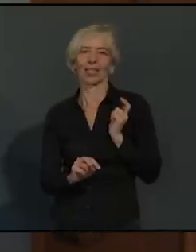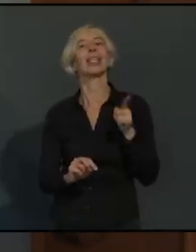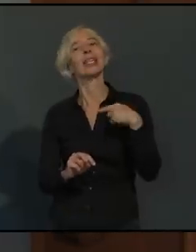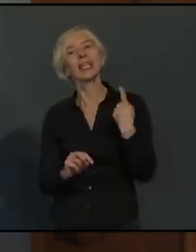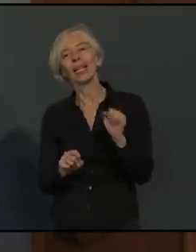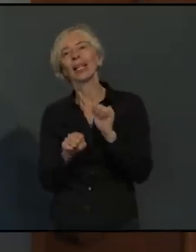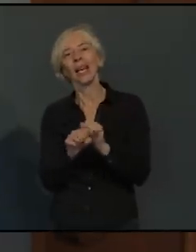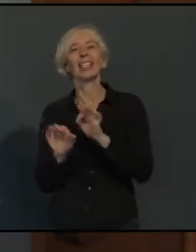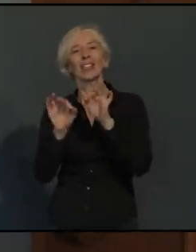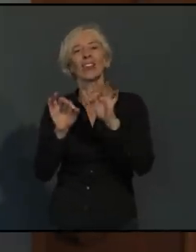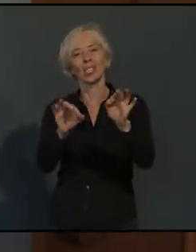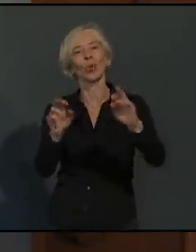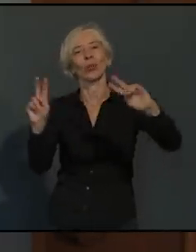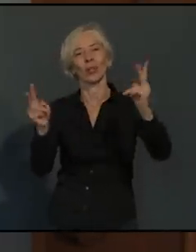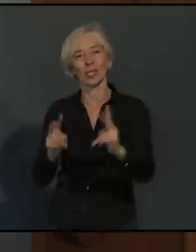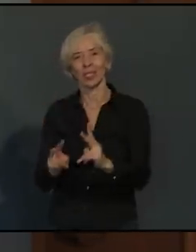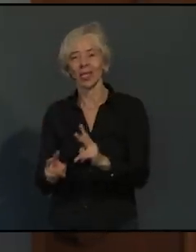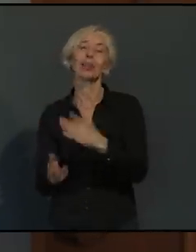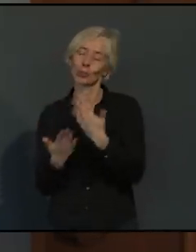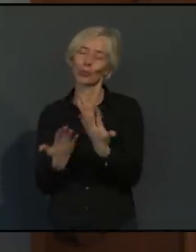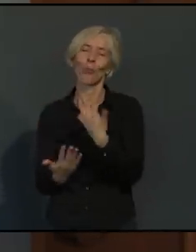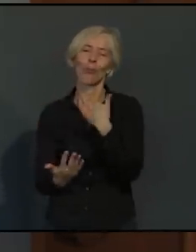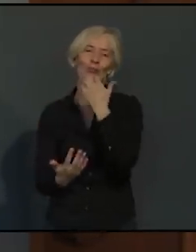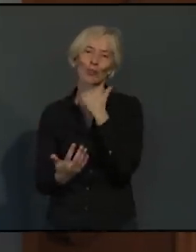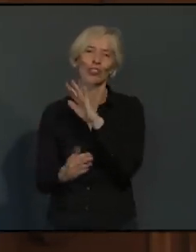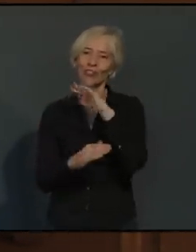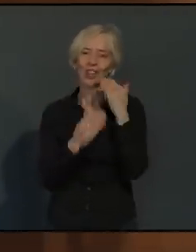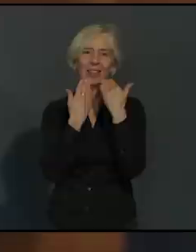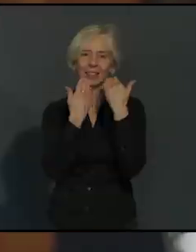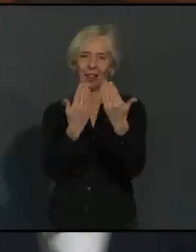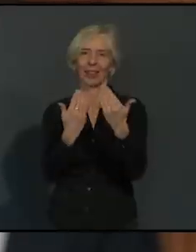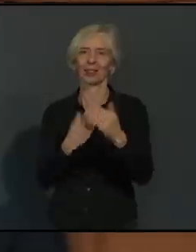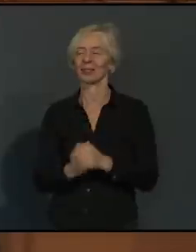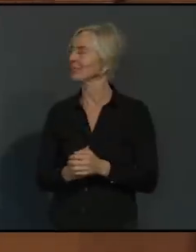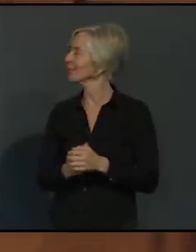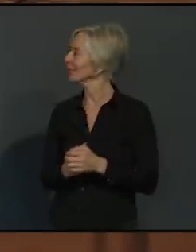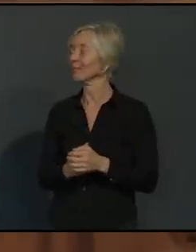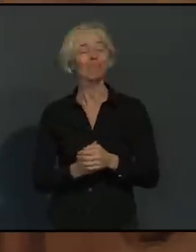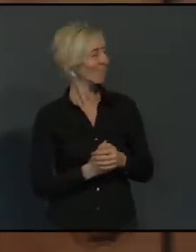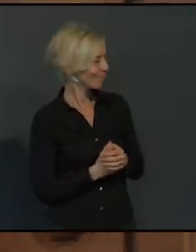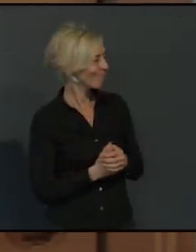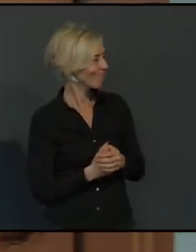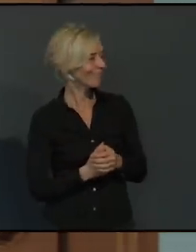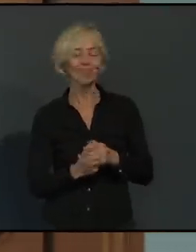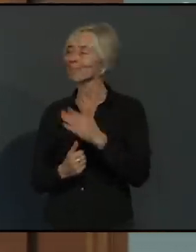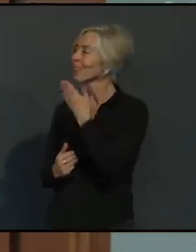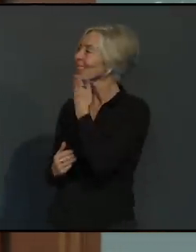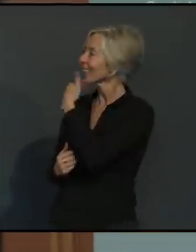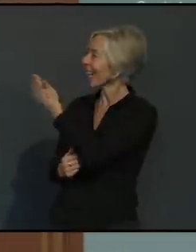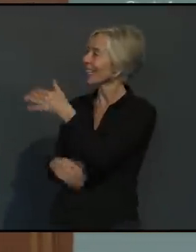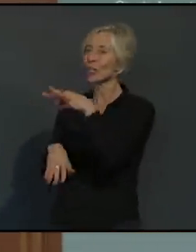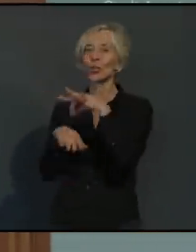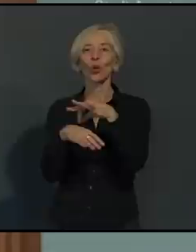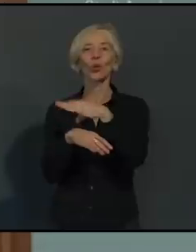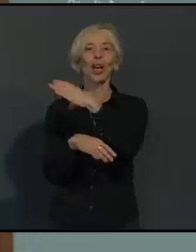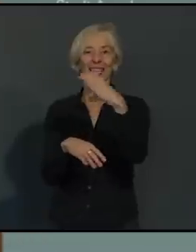Griff zu halten. Das ist mein Wunsch. Danke. Vielen Dank, Dr. Kasatzer. Ja, und jetzt